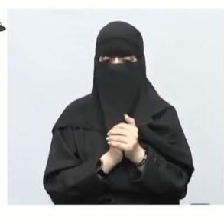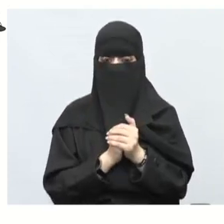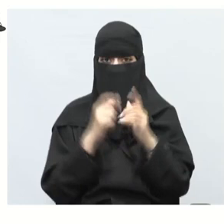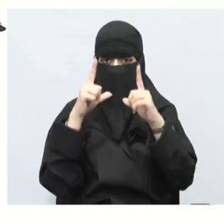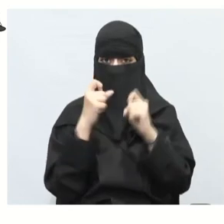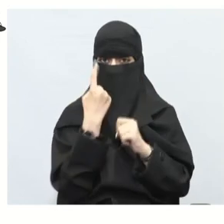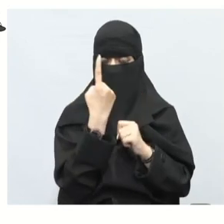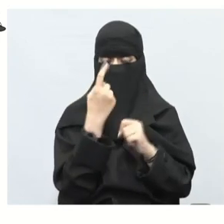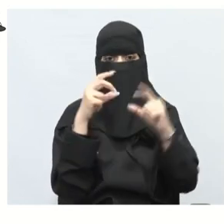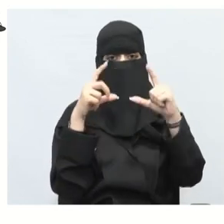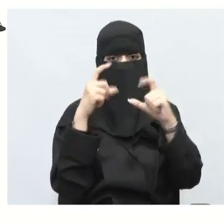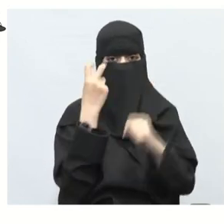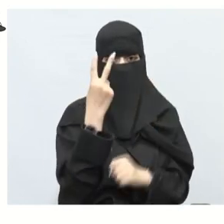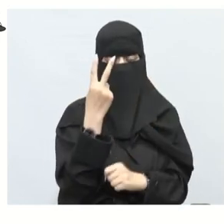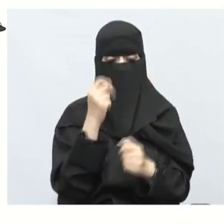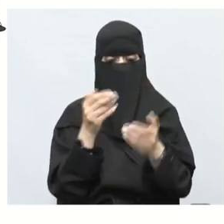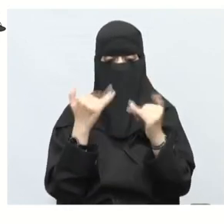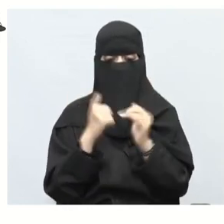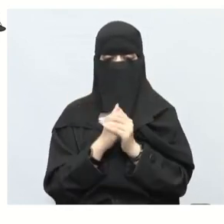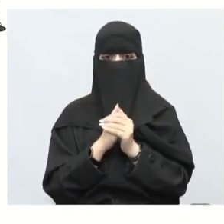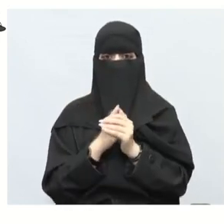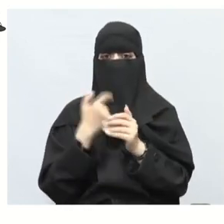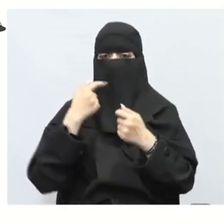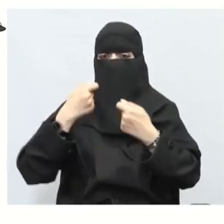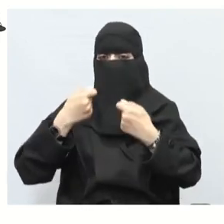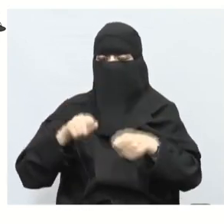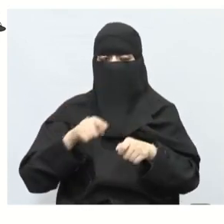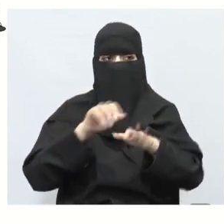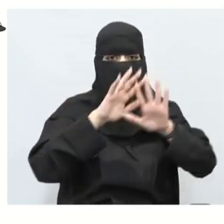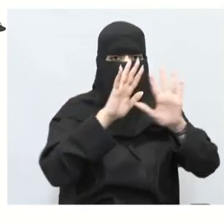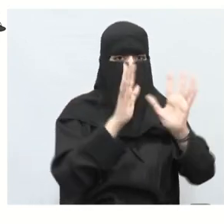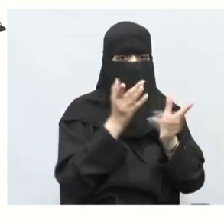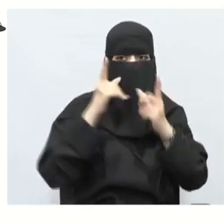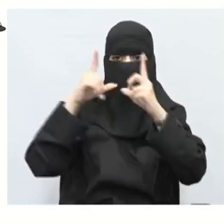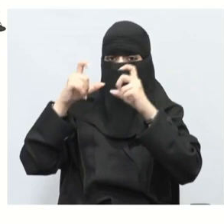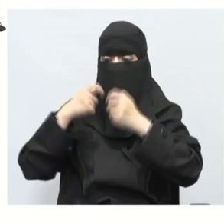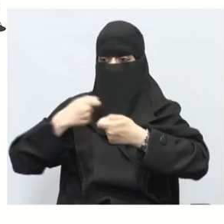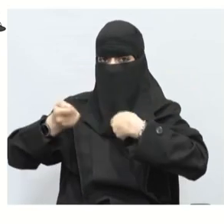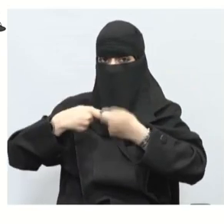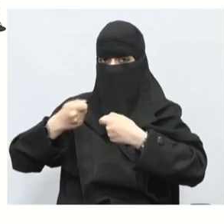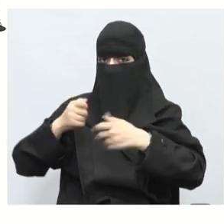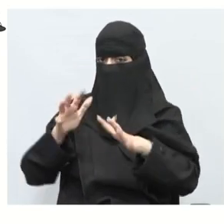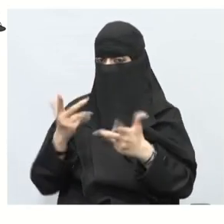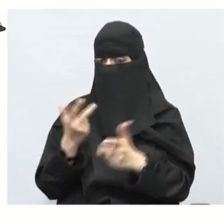للصورة الواحدة الشيء الأخير ثمن جميع الصور 216 ريال